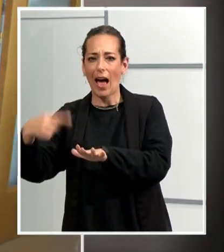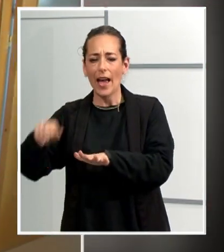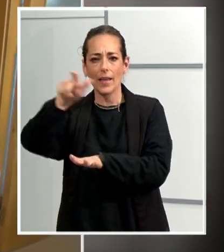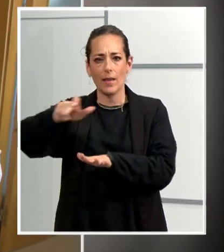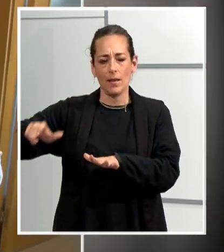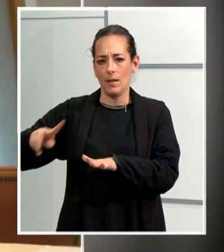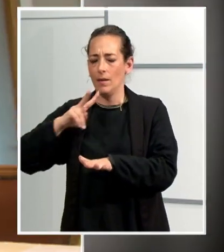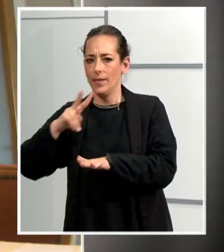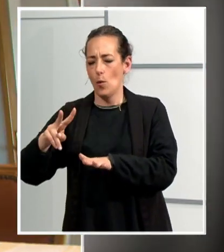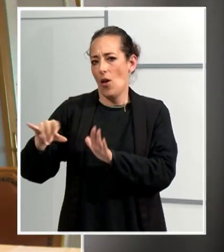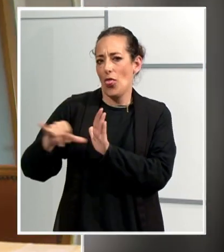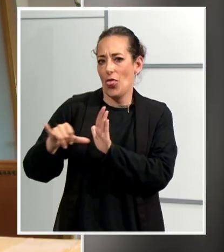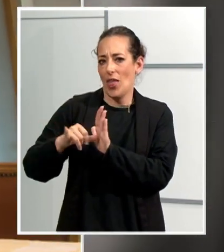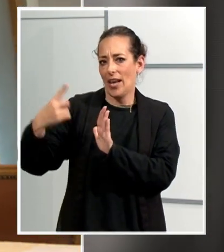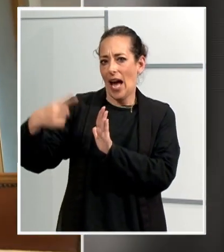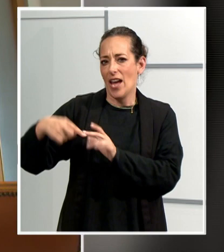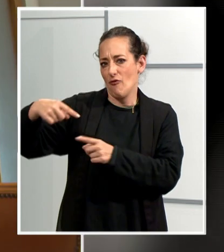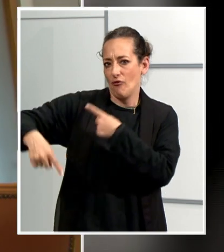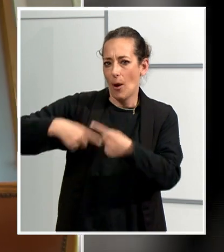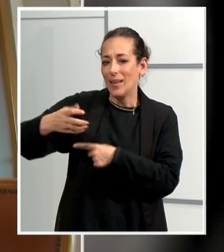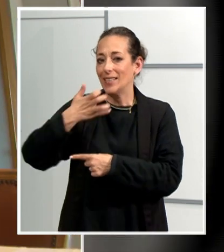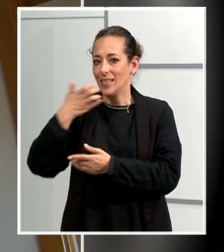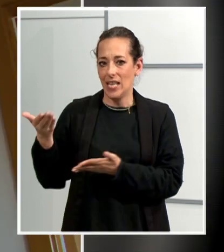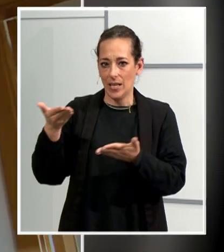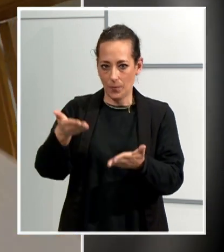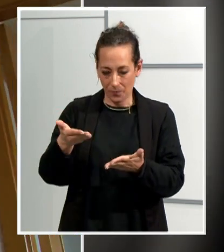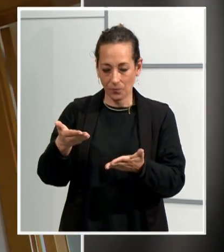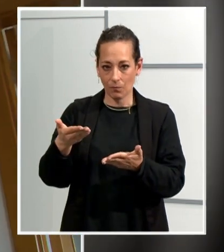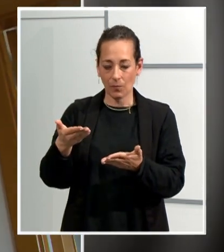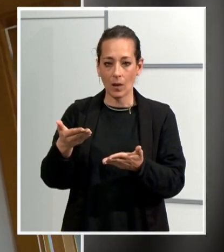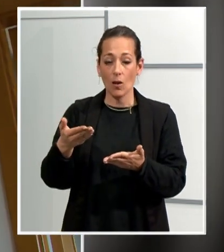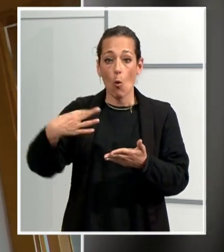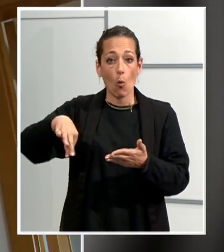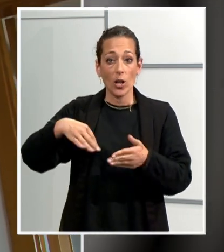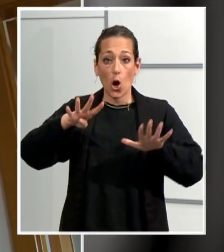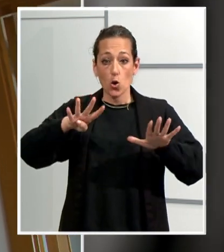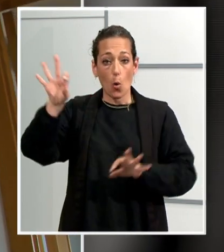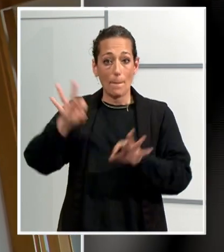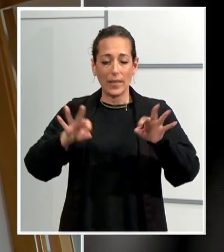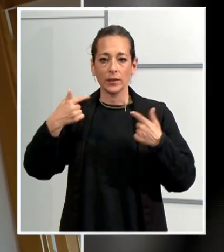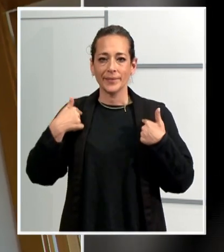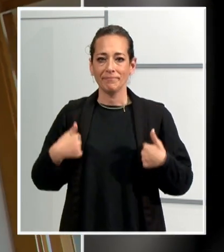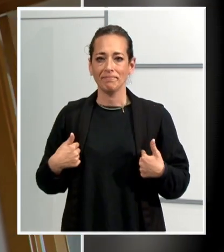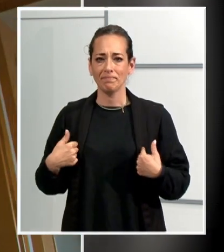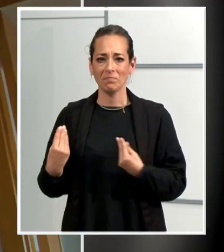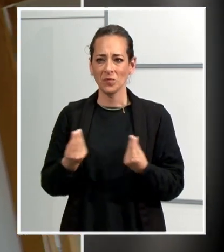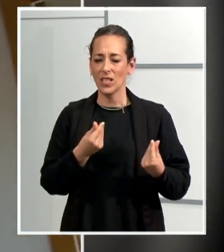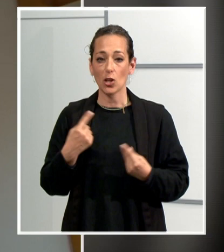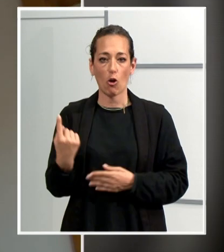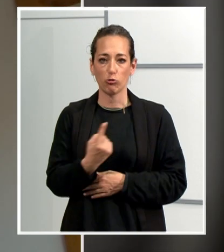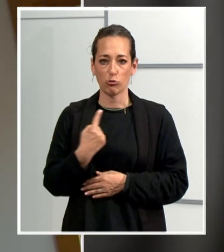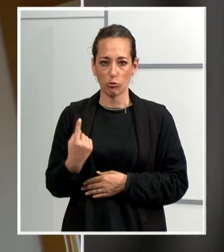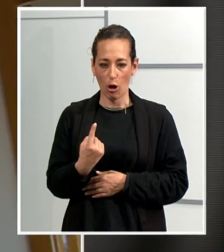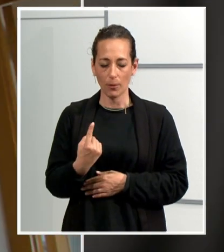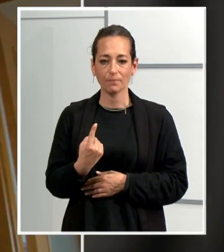proper al seu domicili en el cas de necessitar ajuda. Només un 9% tenen la sensació de sentir-se soles. En